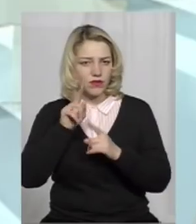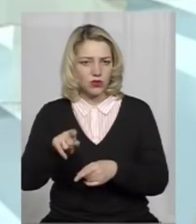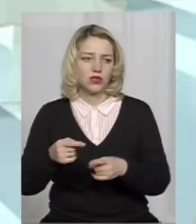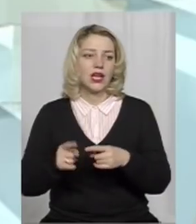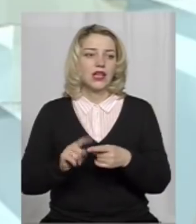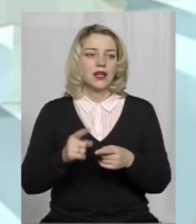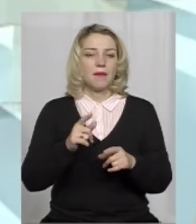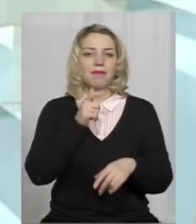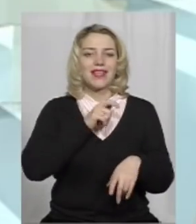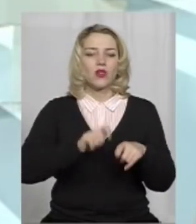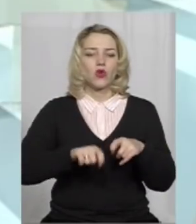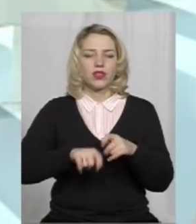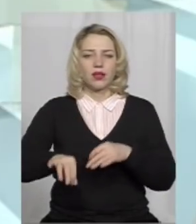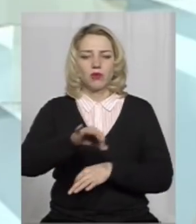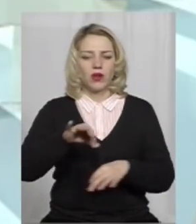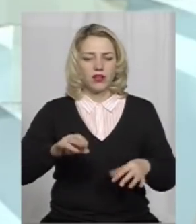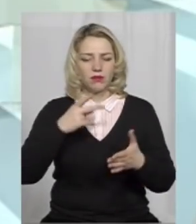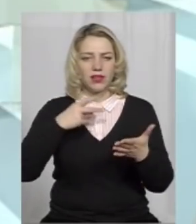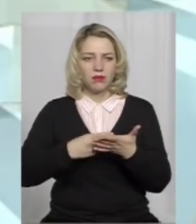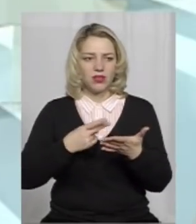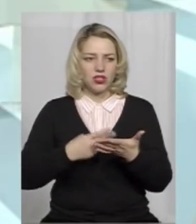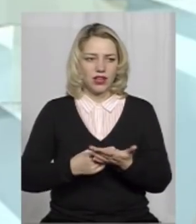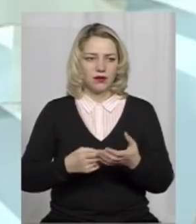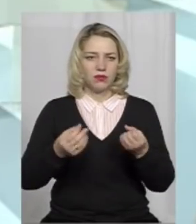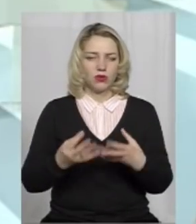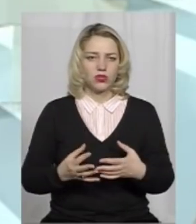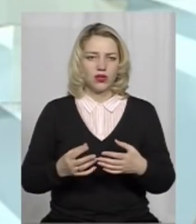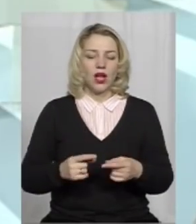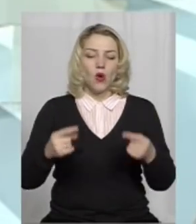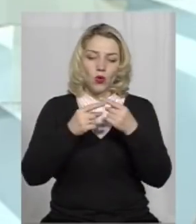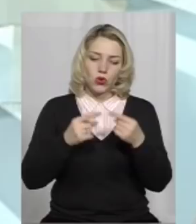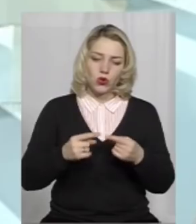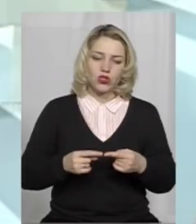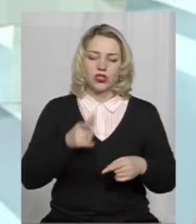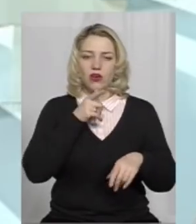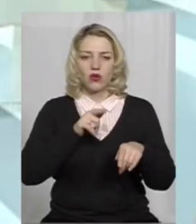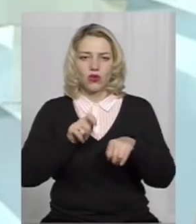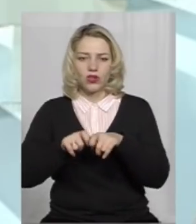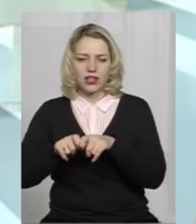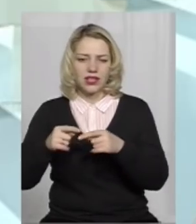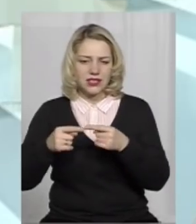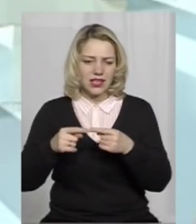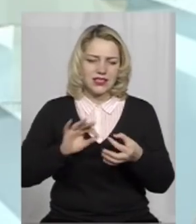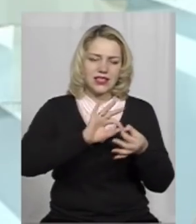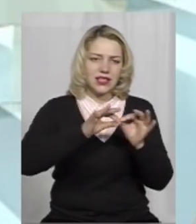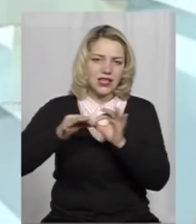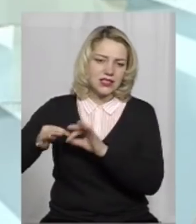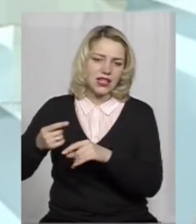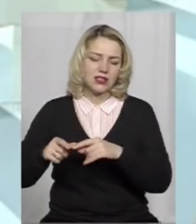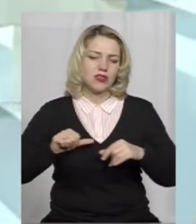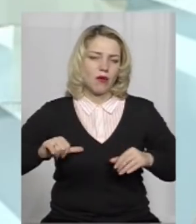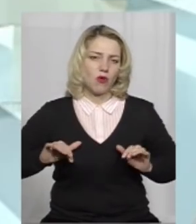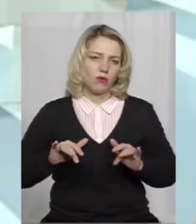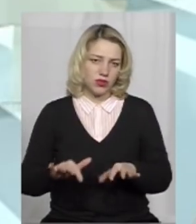Тобто, пілотний проєкт передбачає просто уточнення, конкретизацію, десь якась деталізація самого